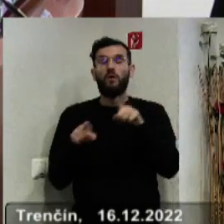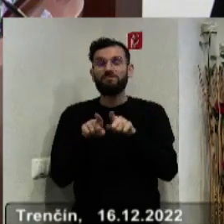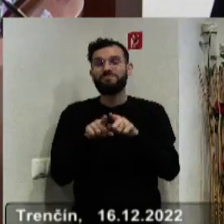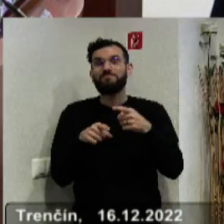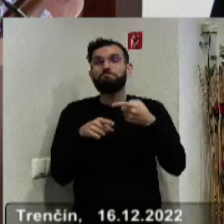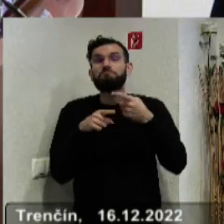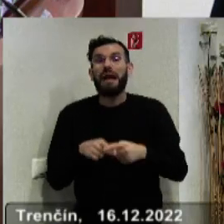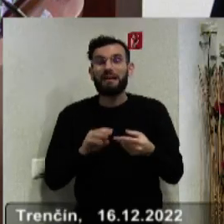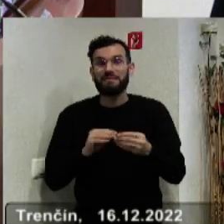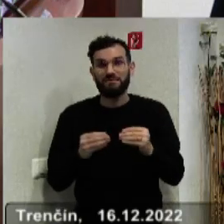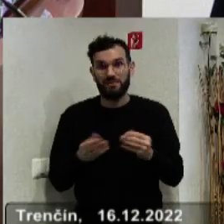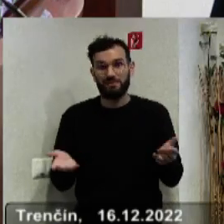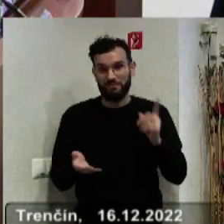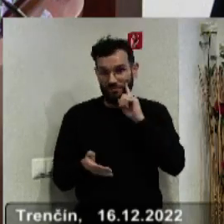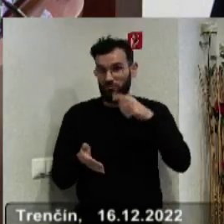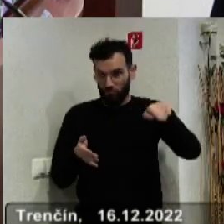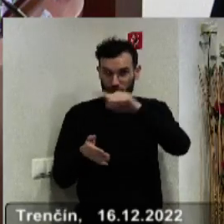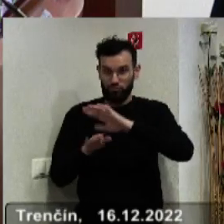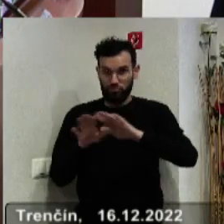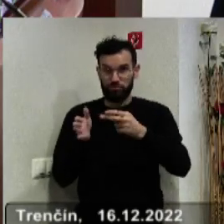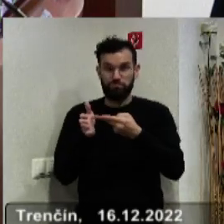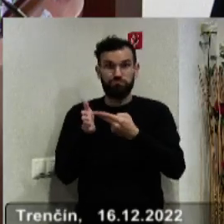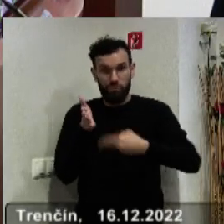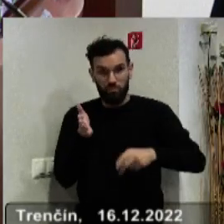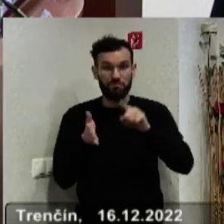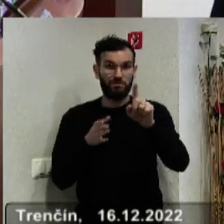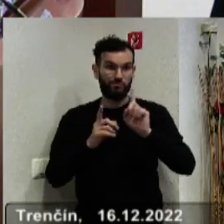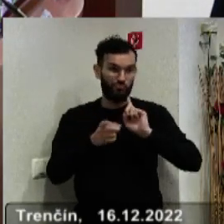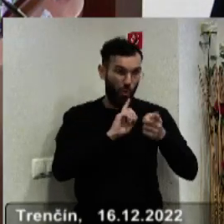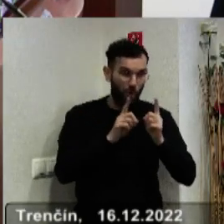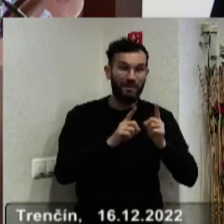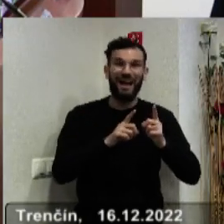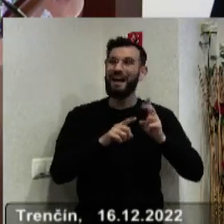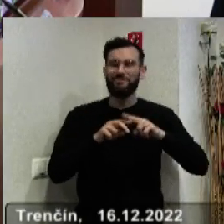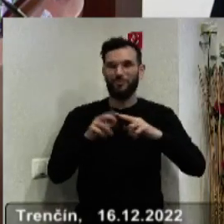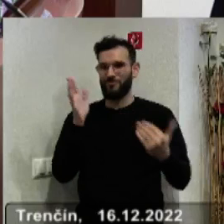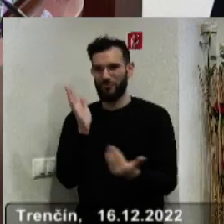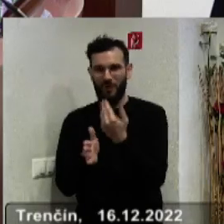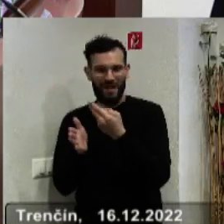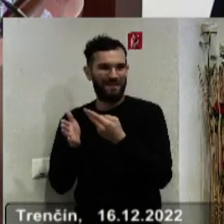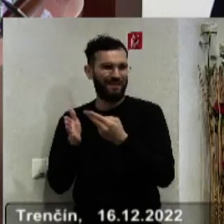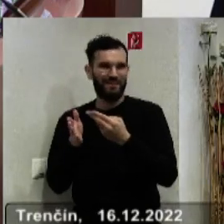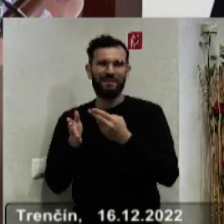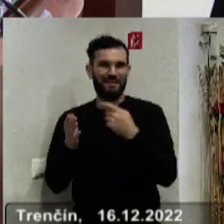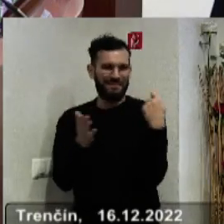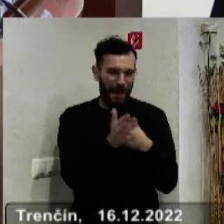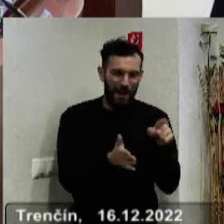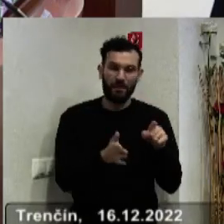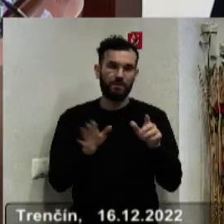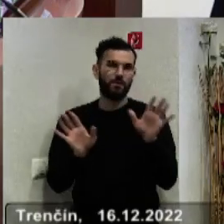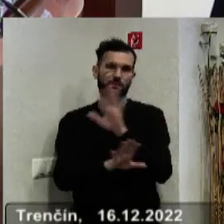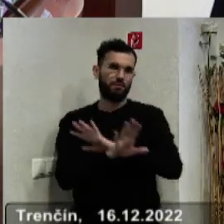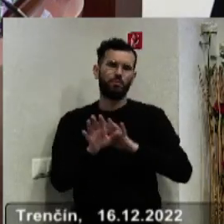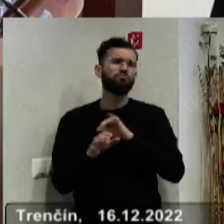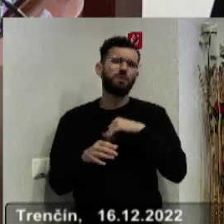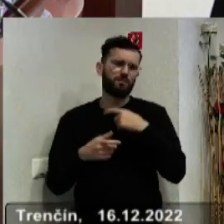praktické veci, hej, tie dohody. Už ste podpísali dohody raz, druhý deň to neplatilo, prišli nové dohody, a tak ďalej, a tak ďalej.